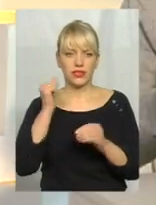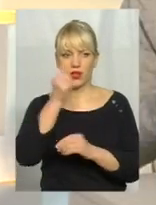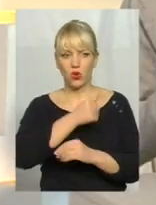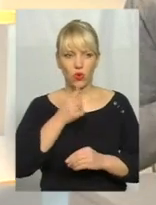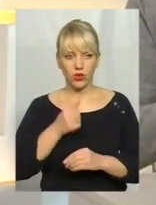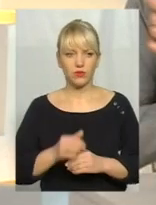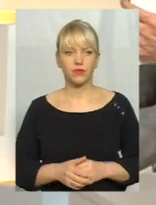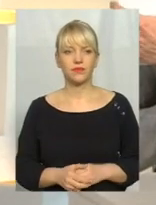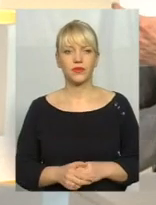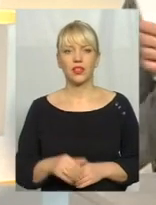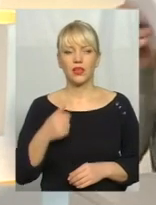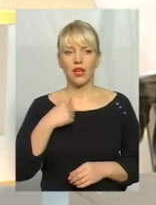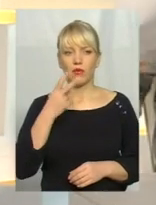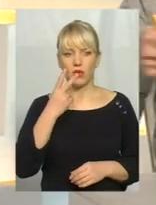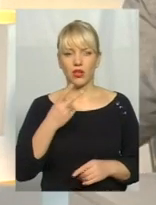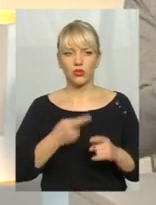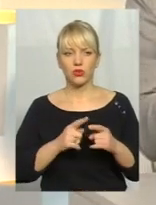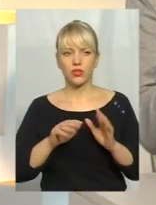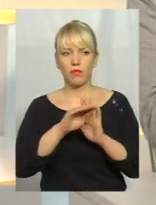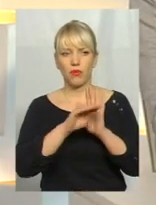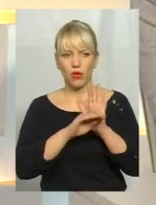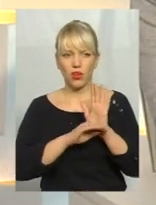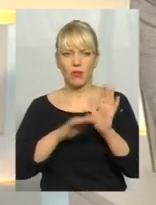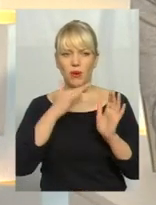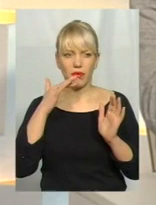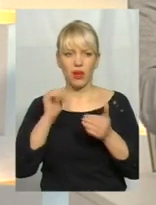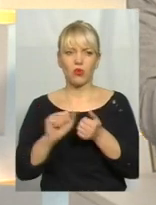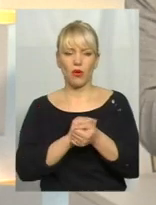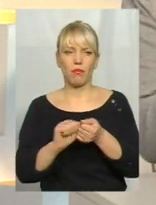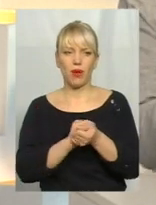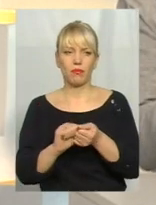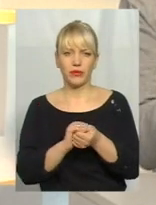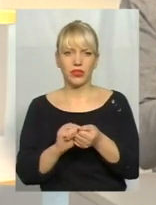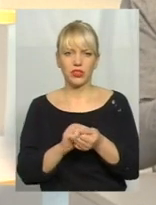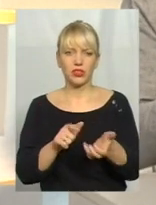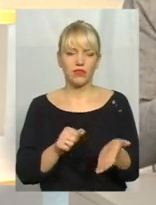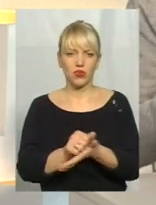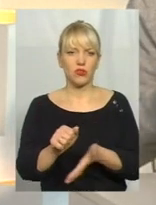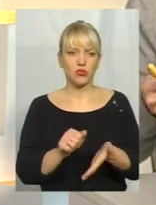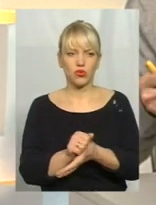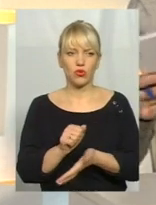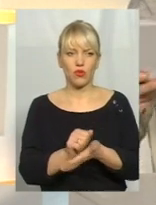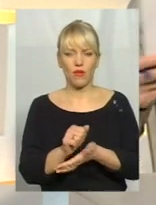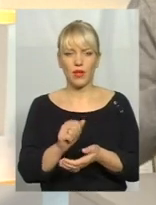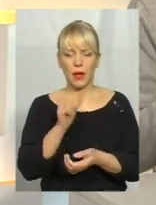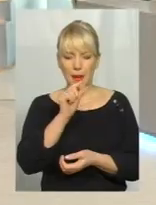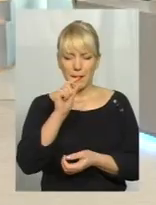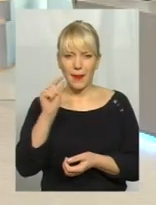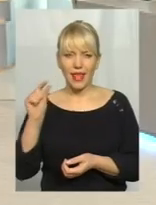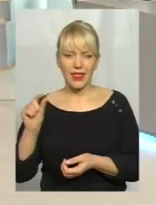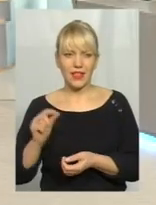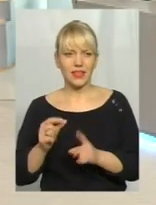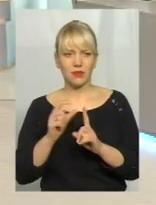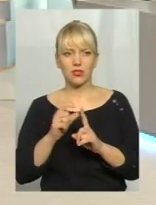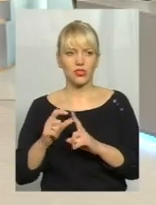покажу вглядачам, це є програма, тут багато таких папірчиків, правда вона в мене тут роздрукована маленьким шрифтом, тому